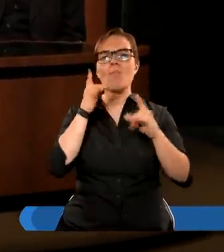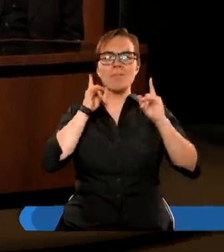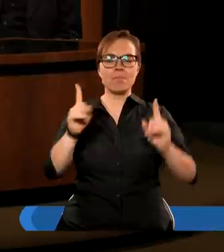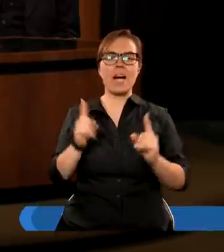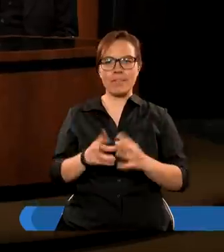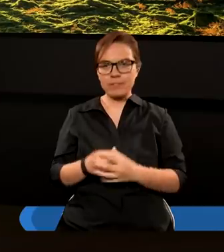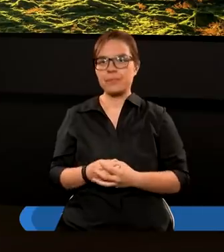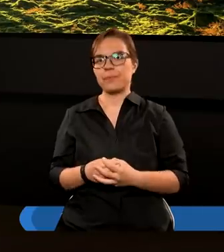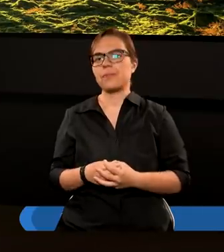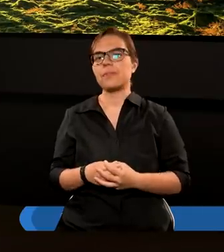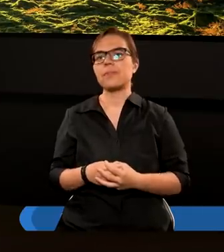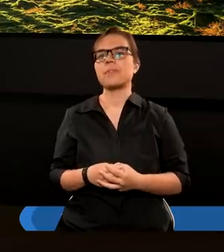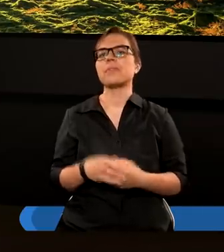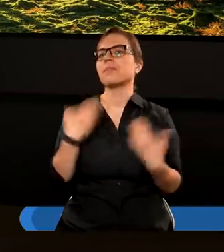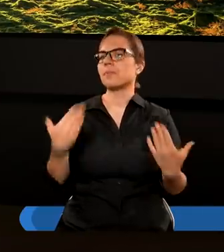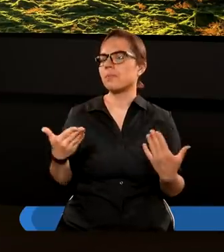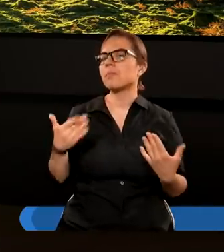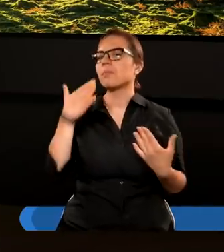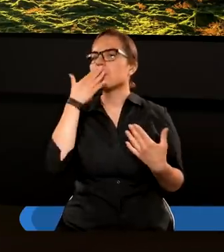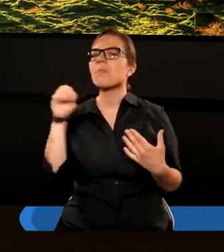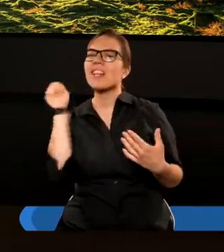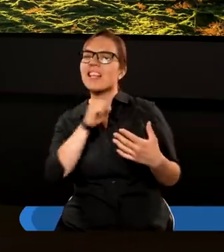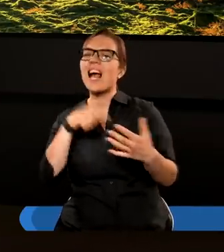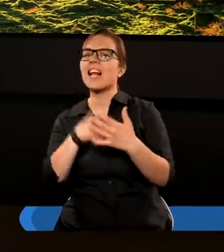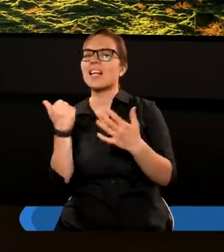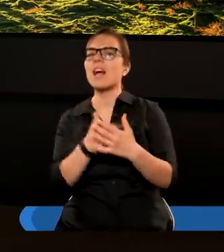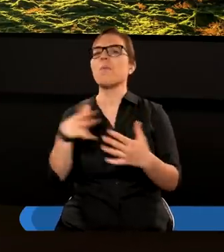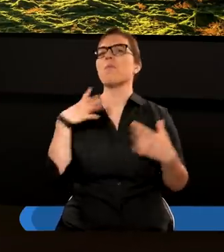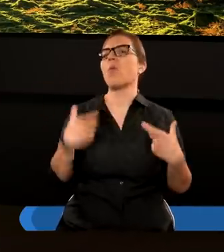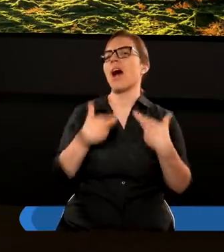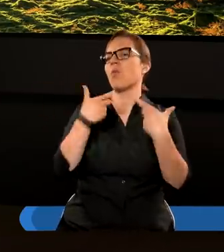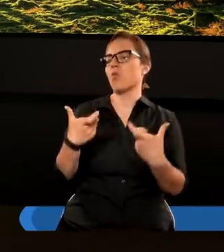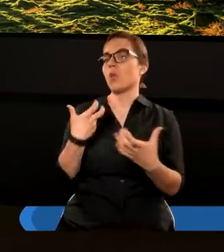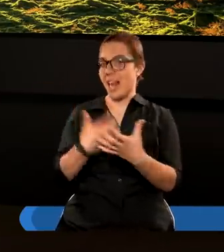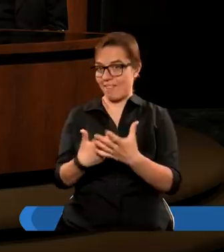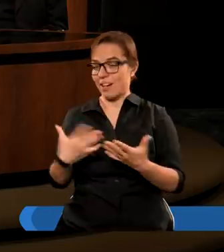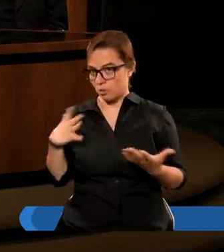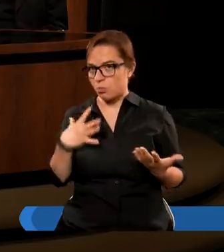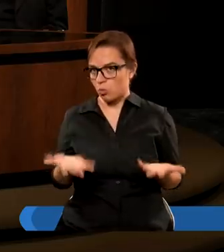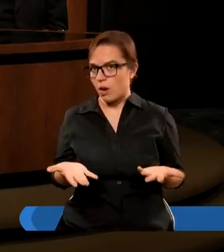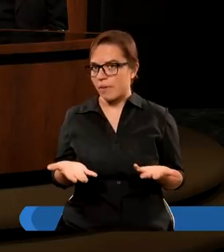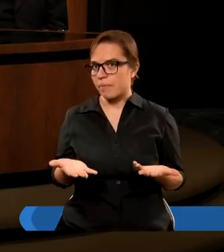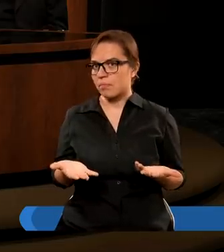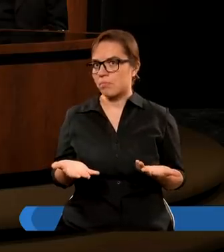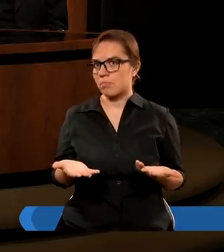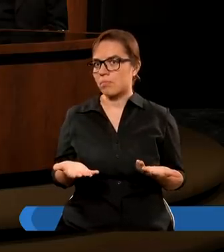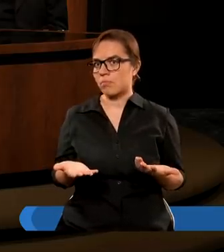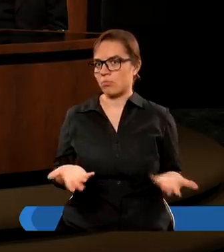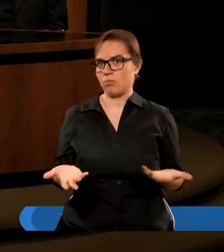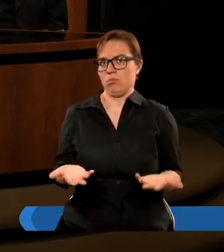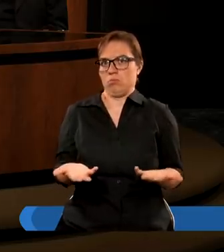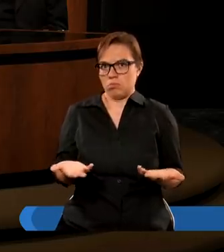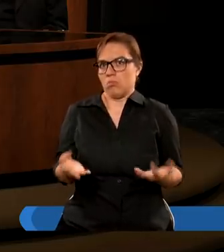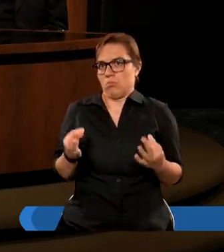Czy moglibyśmy powiedzieć na przykład, że w Starym Testamencie była głoszona Ewangelia? No nieustannie,